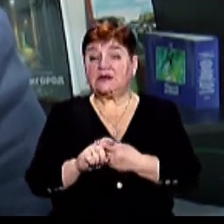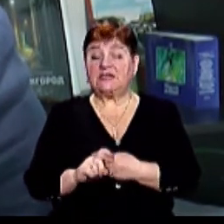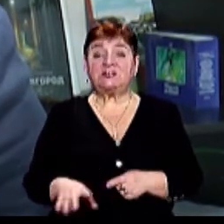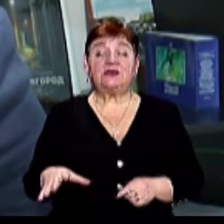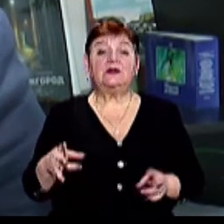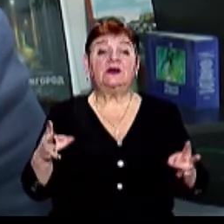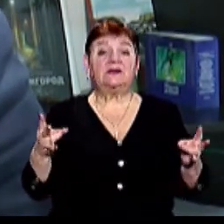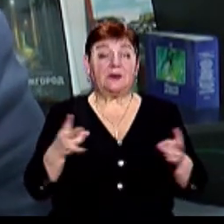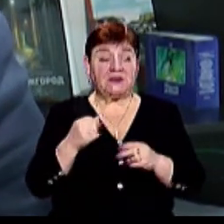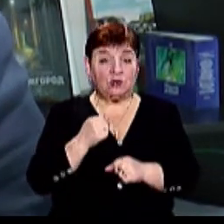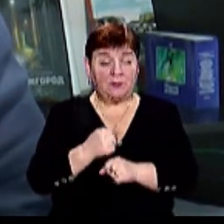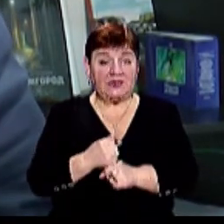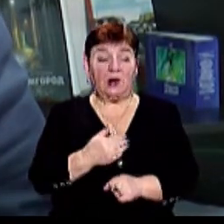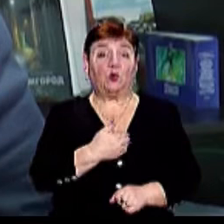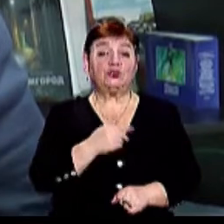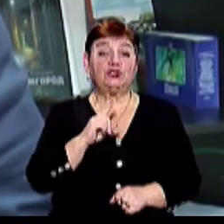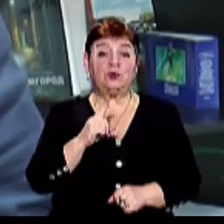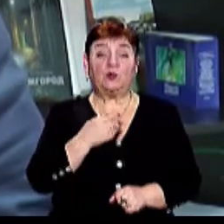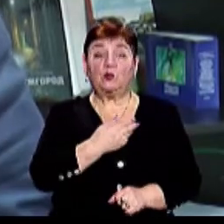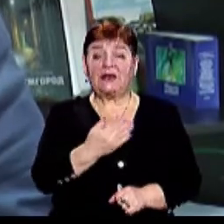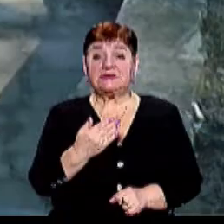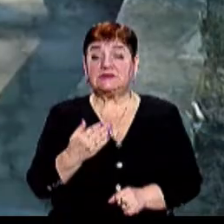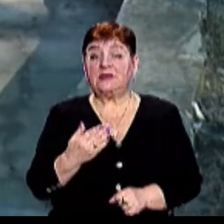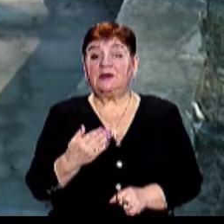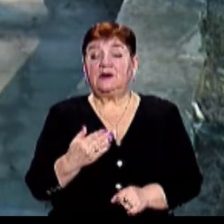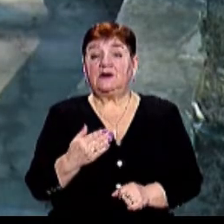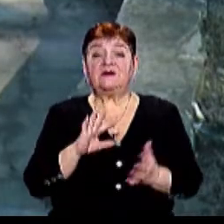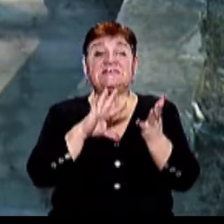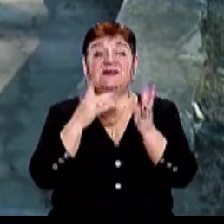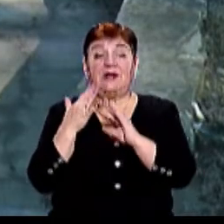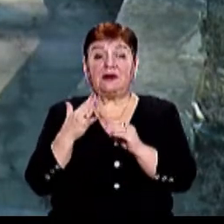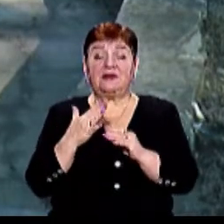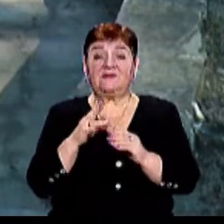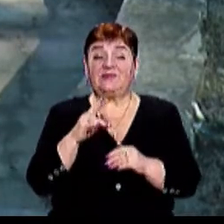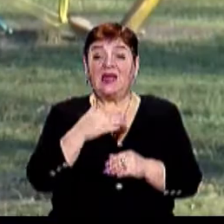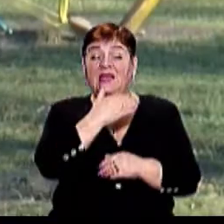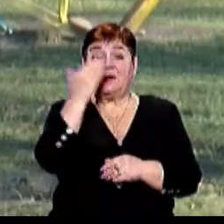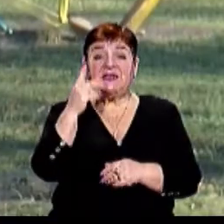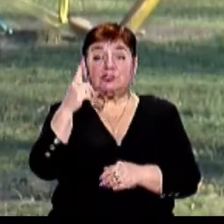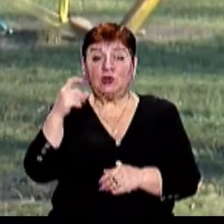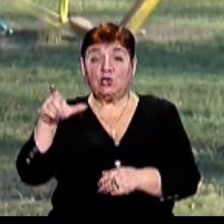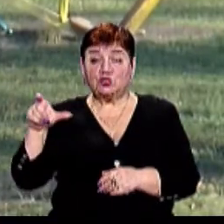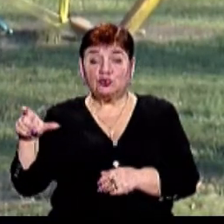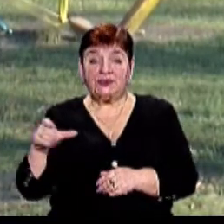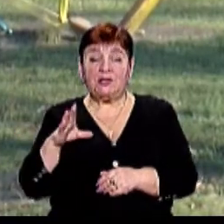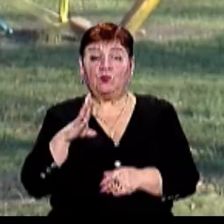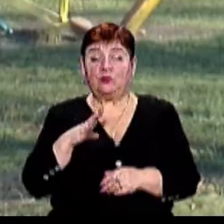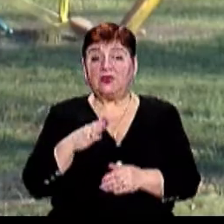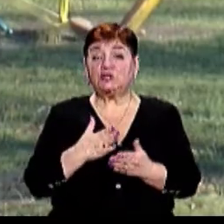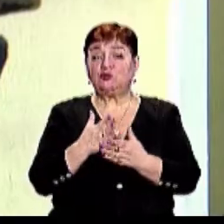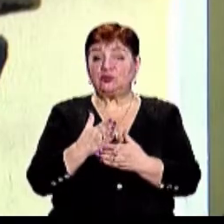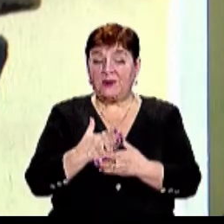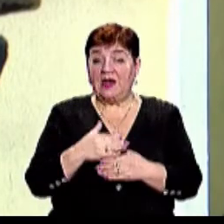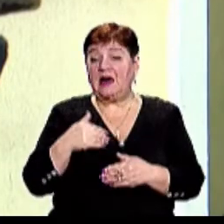зробити Враховуючи, що у нас заплановано капітальний ремонт скверу «Герої Небесній Сотні», яка знаходиться навпроти управління служби безпеки